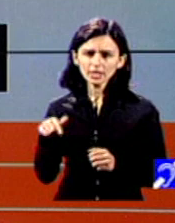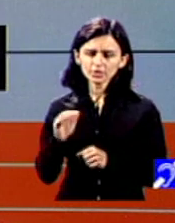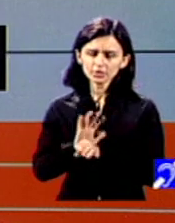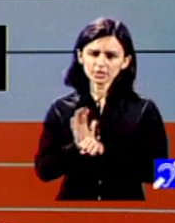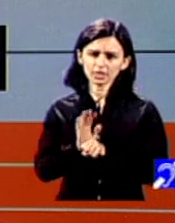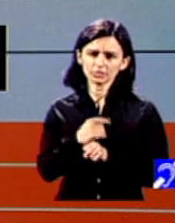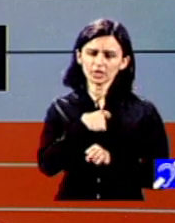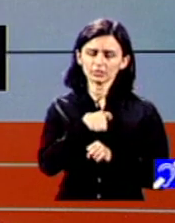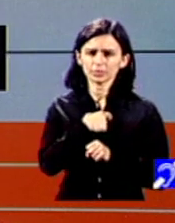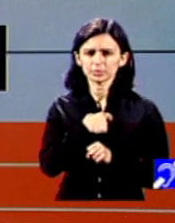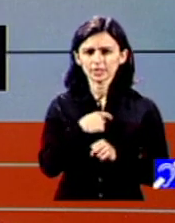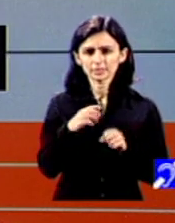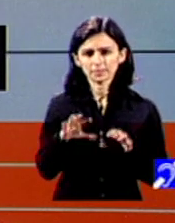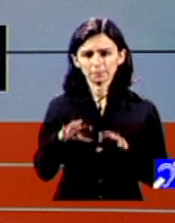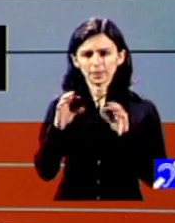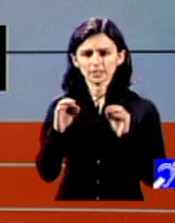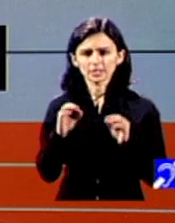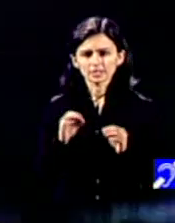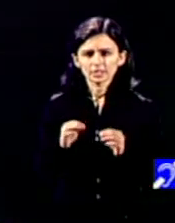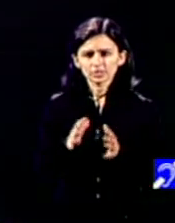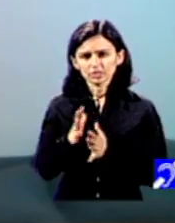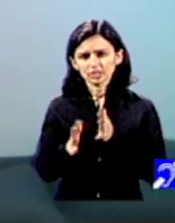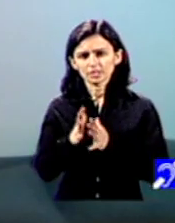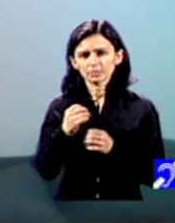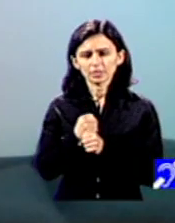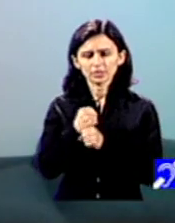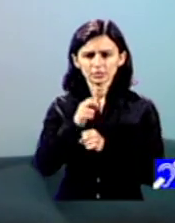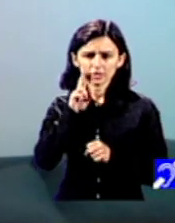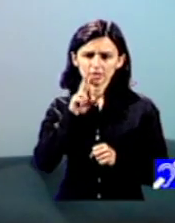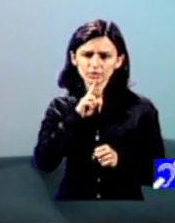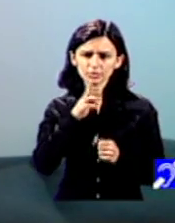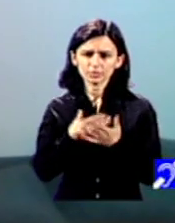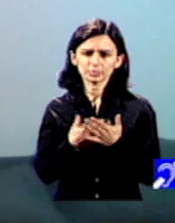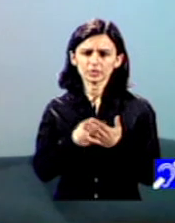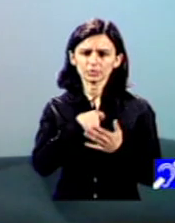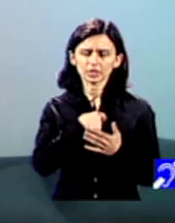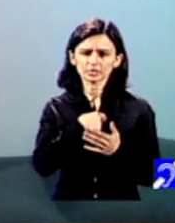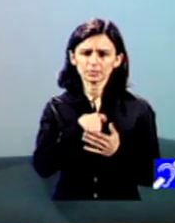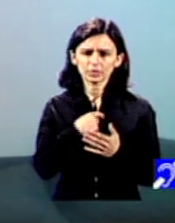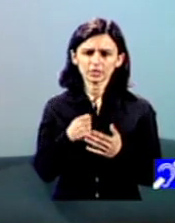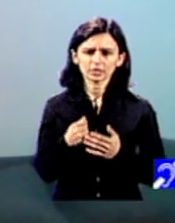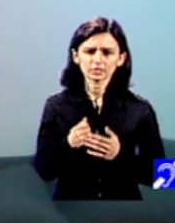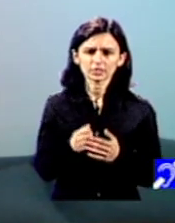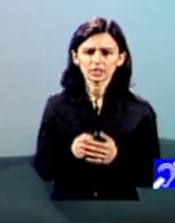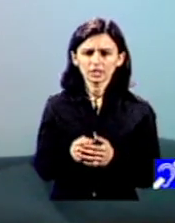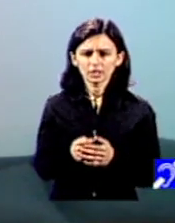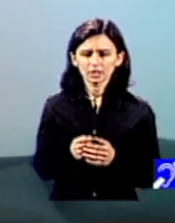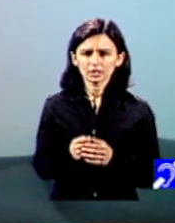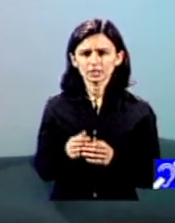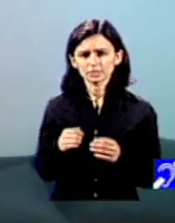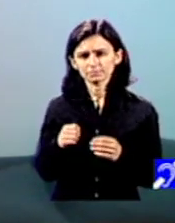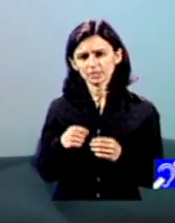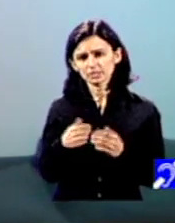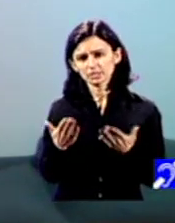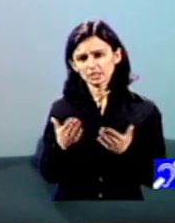detecteze anumite semne făcute de surzi în așa fel încât ei să poată porni și opri astfel televizorul din